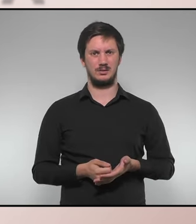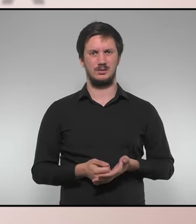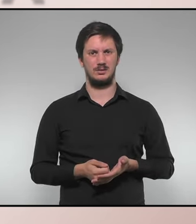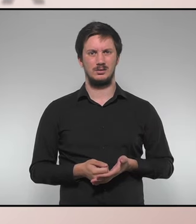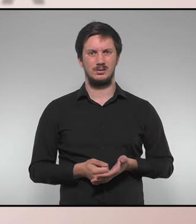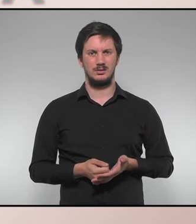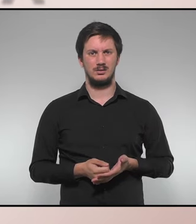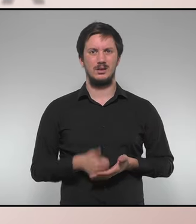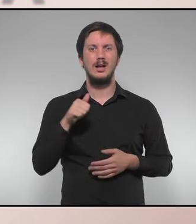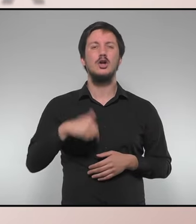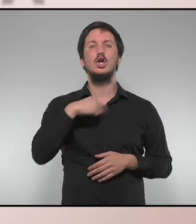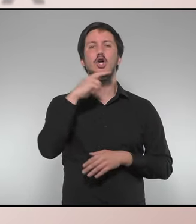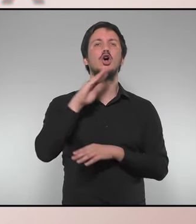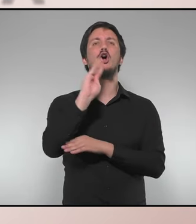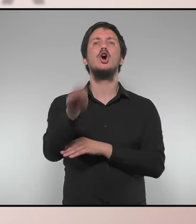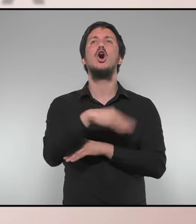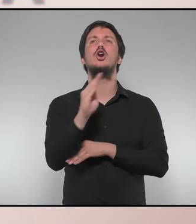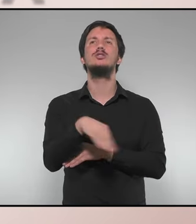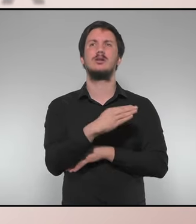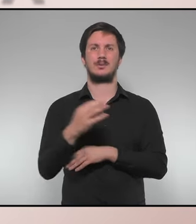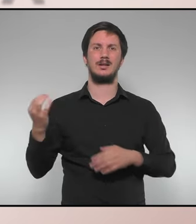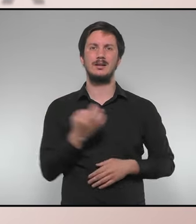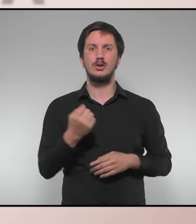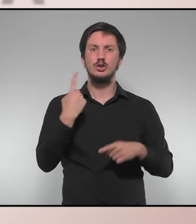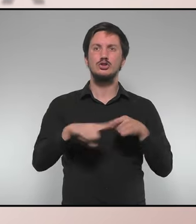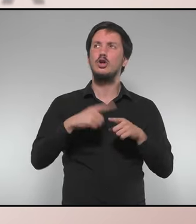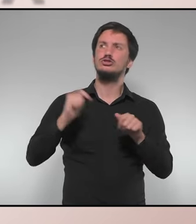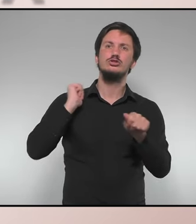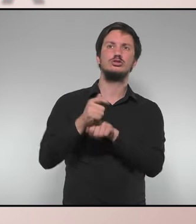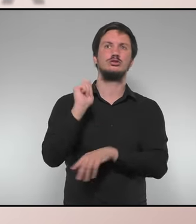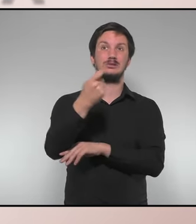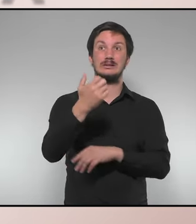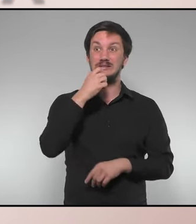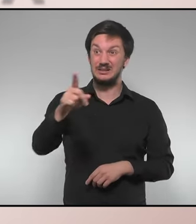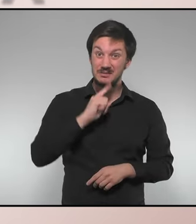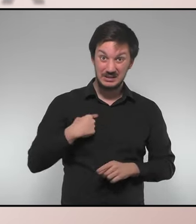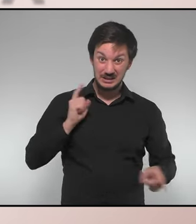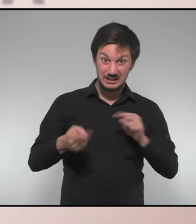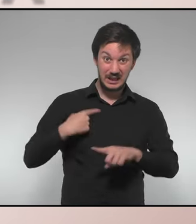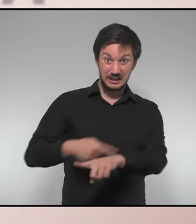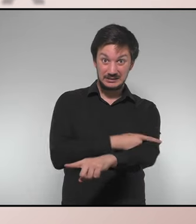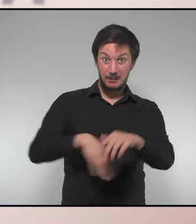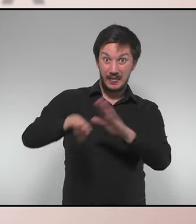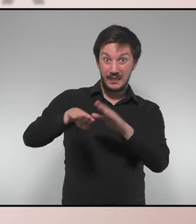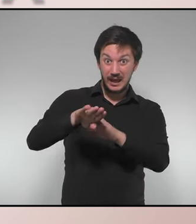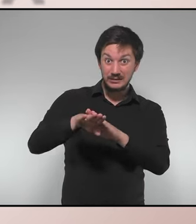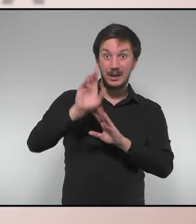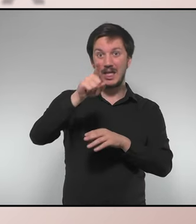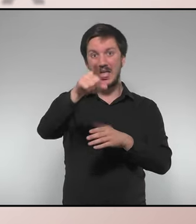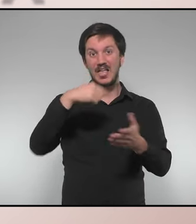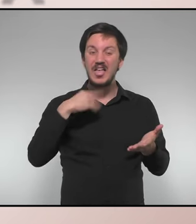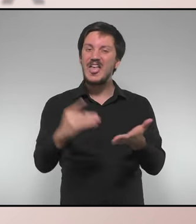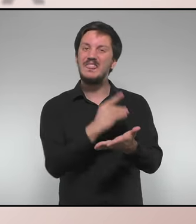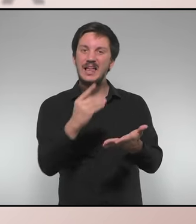aquí per preservar el grau de civilització assolit. I si això és feixisme o extrema dreta, agafin el diccionari i